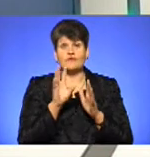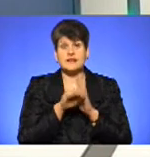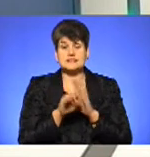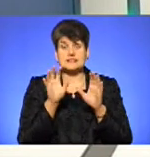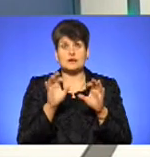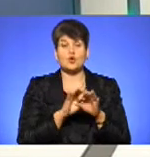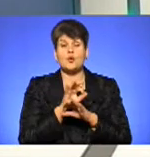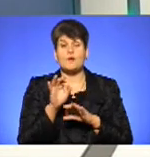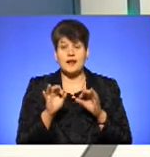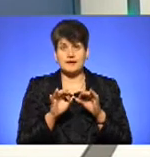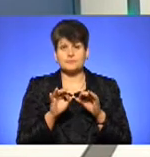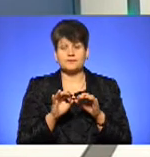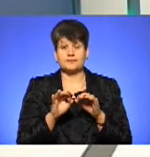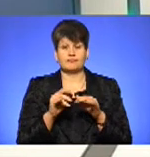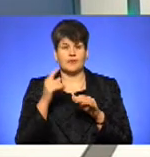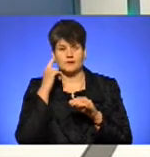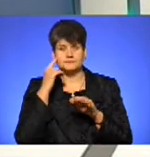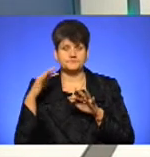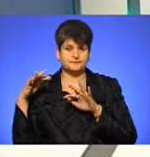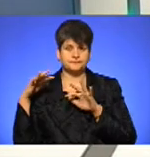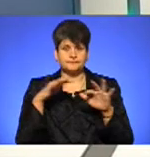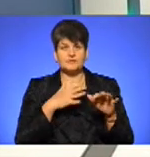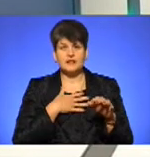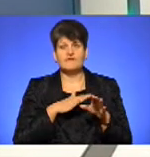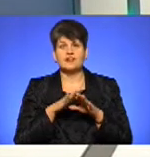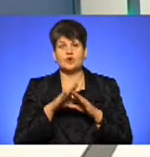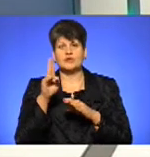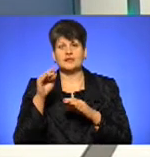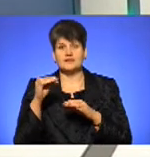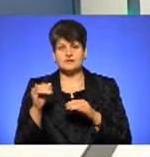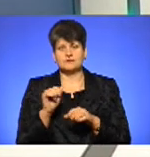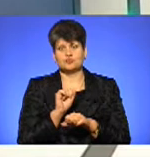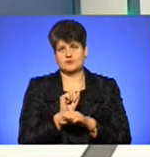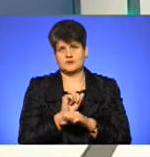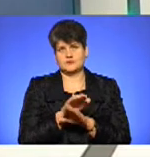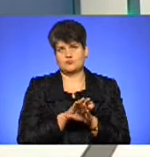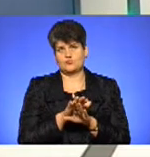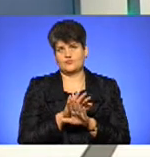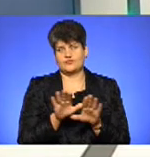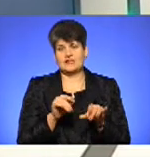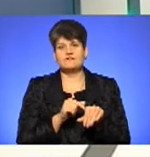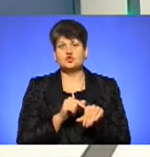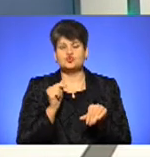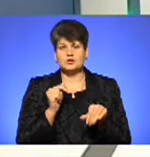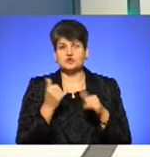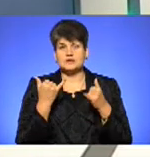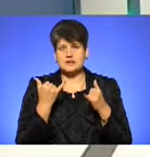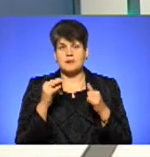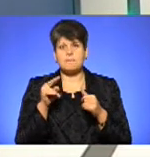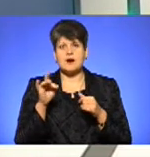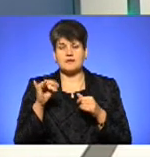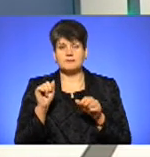законопроекту вал гастролей наших виконавців в Росії припинився майже повністю. Тобто вони відчули, що зараз парламент може